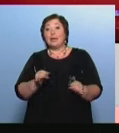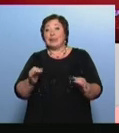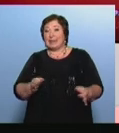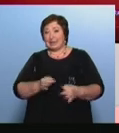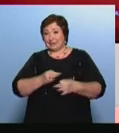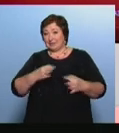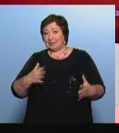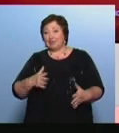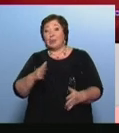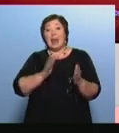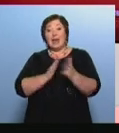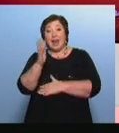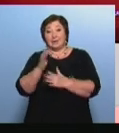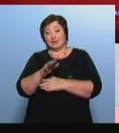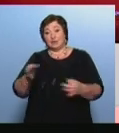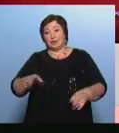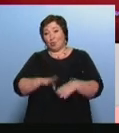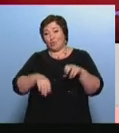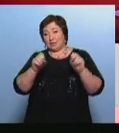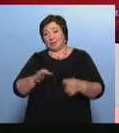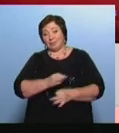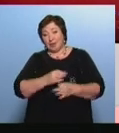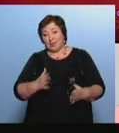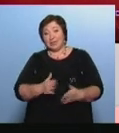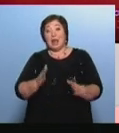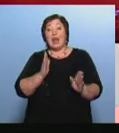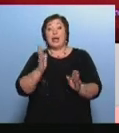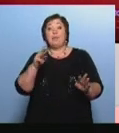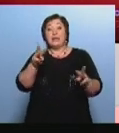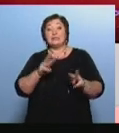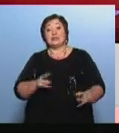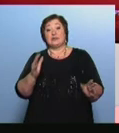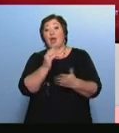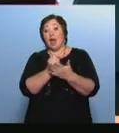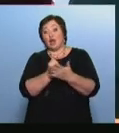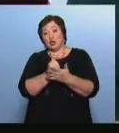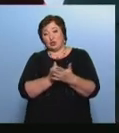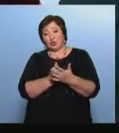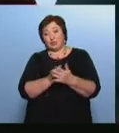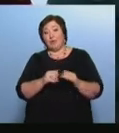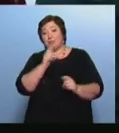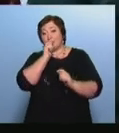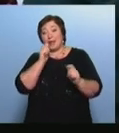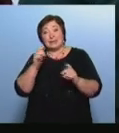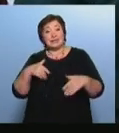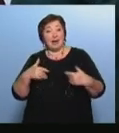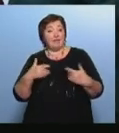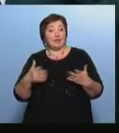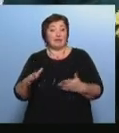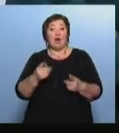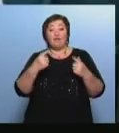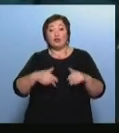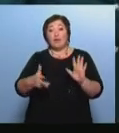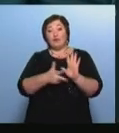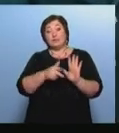профессиональный праздник В Министерстве природных ресурсов прошло награждение лучших сотрудников В отрасли трудится сегодня 8 тысяч